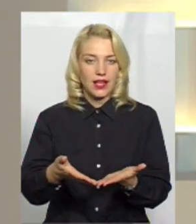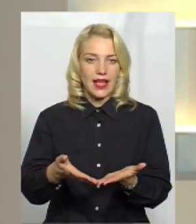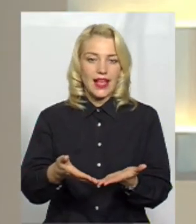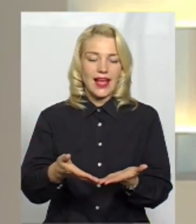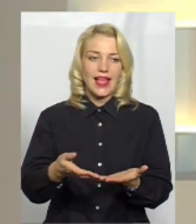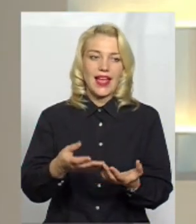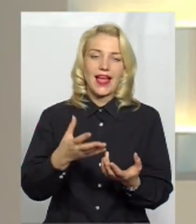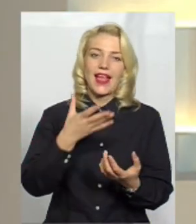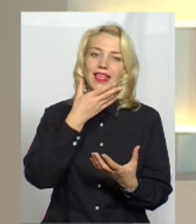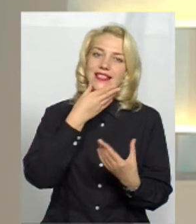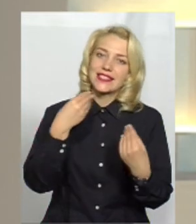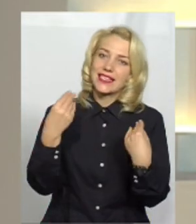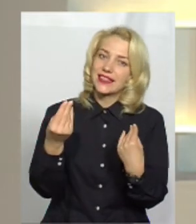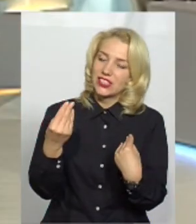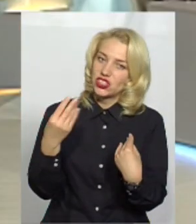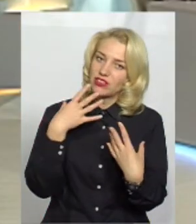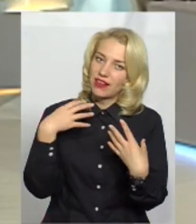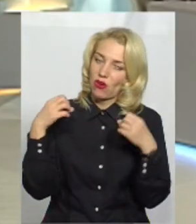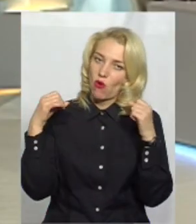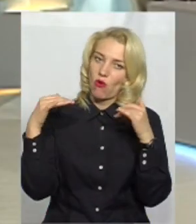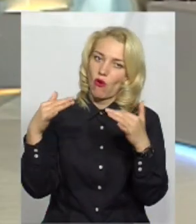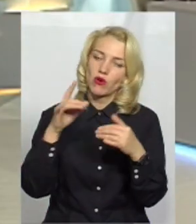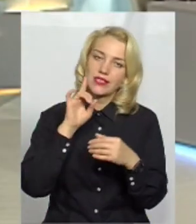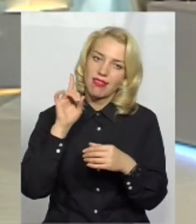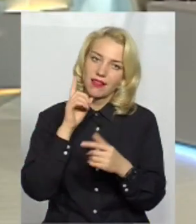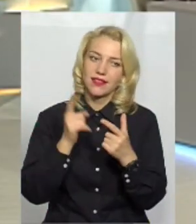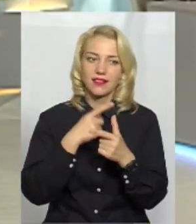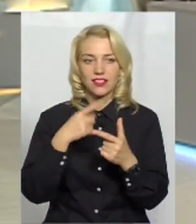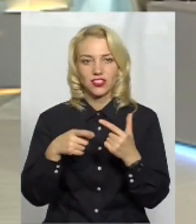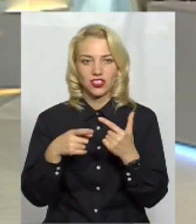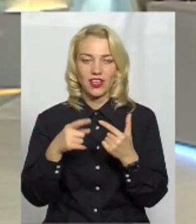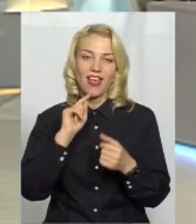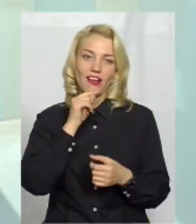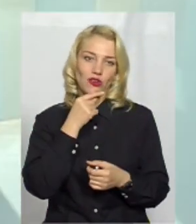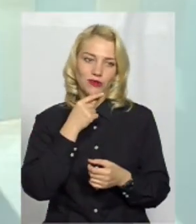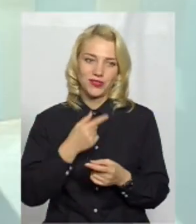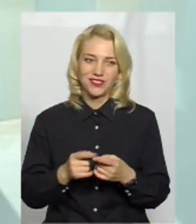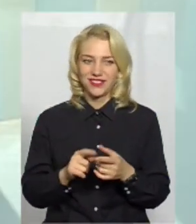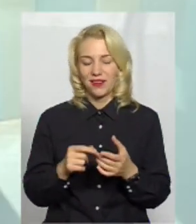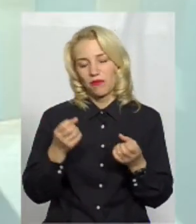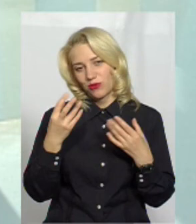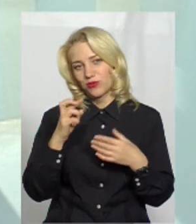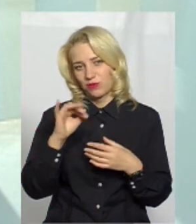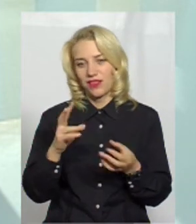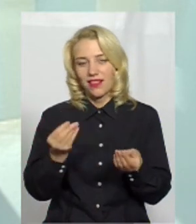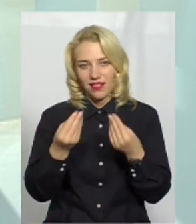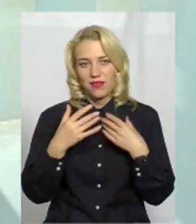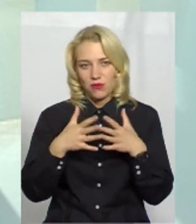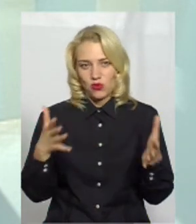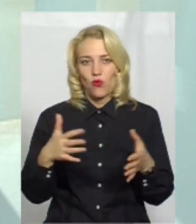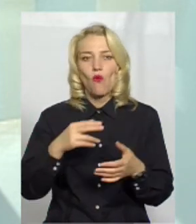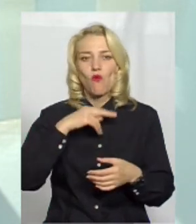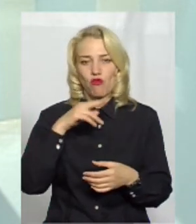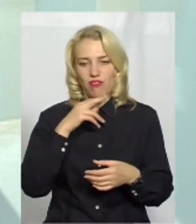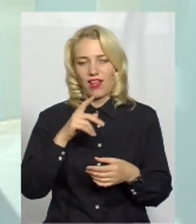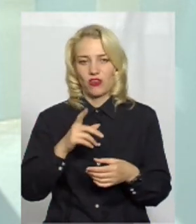естетичній красів озелененій чи все ж таки в екологічній складові? Мені б хотіло, щоб їй взагалі більше уваги приділяється просто і в тому, в